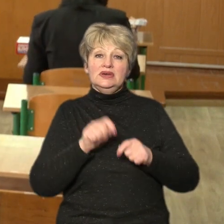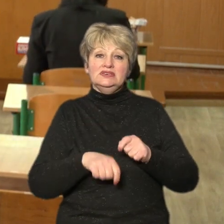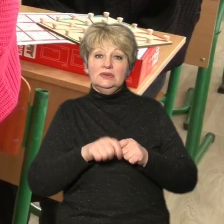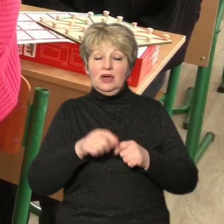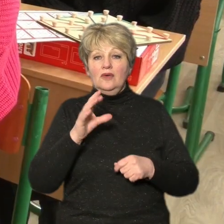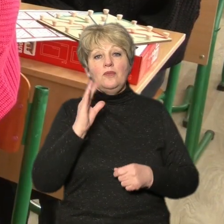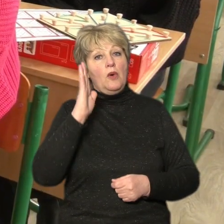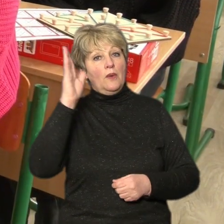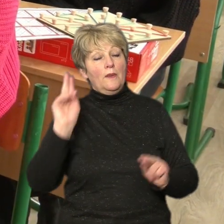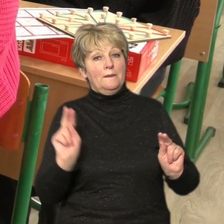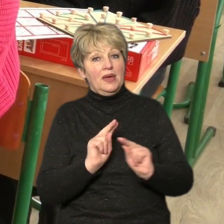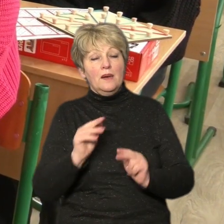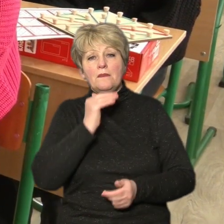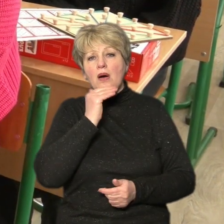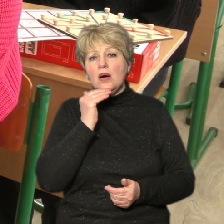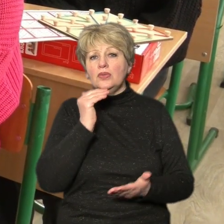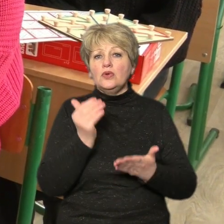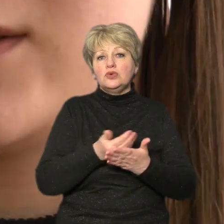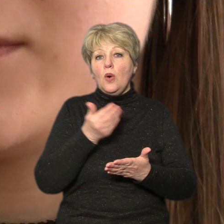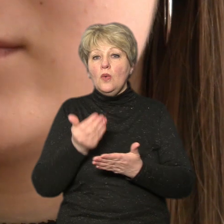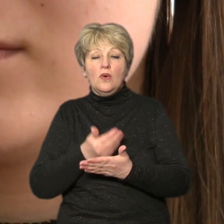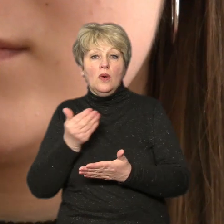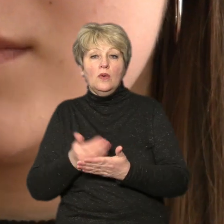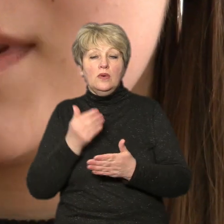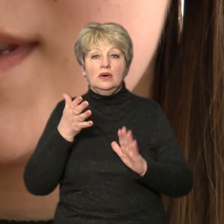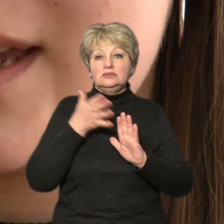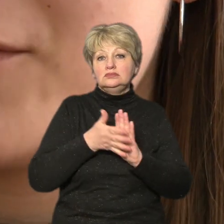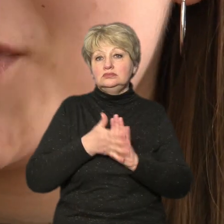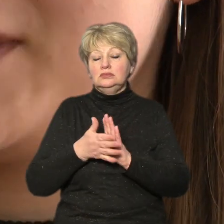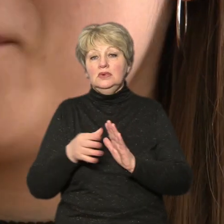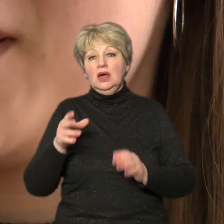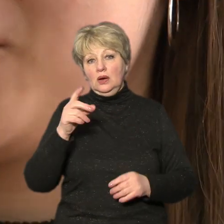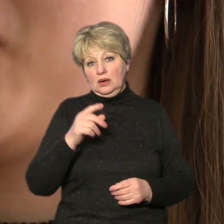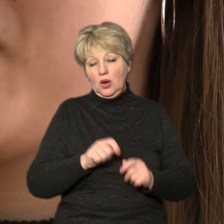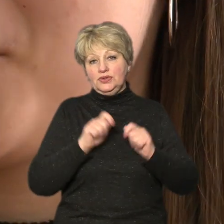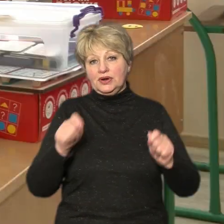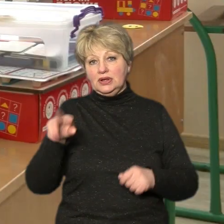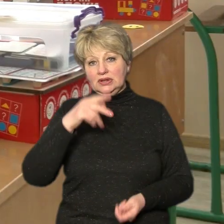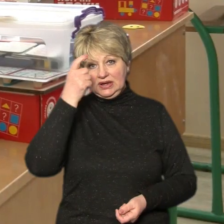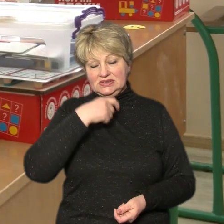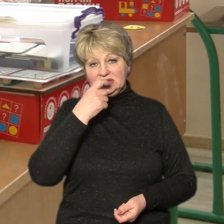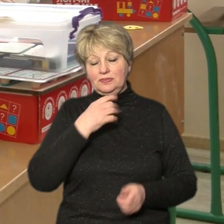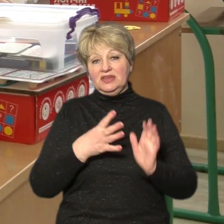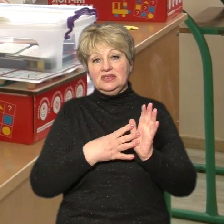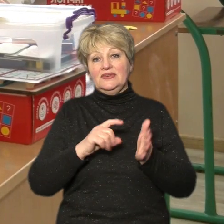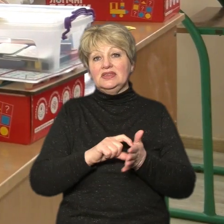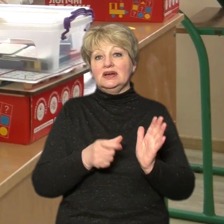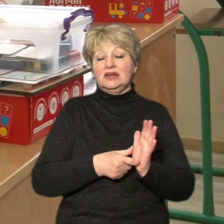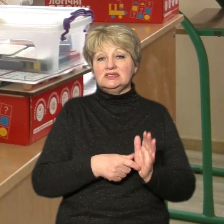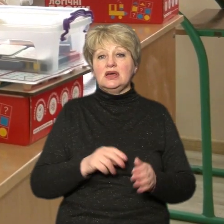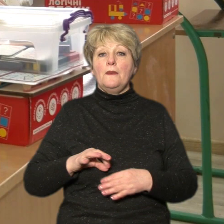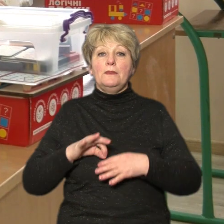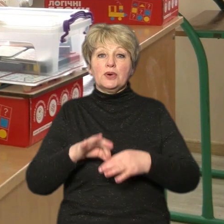педагога. Багато нового відкрила для себе, каже учениця 9-го класу 28-ї школи Анастасія Макаренко. Говорить, пройти